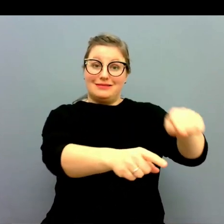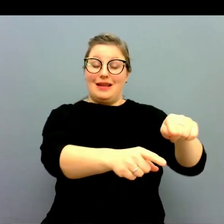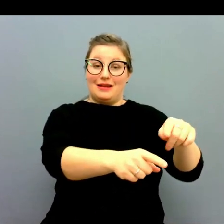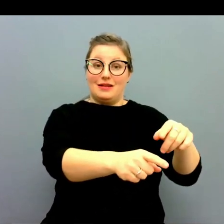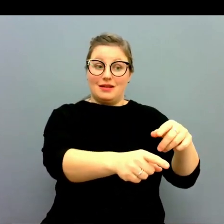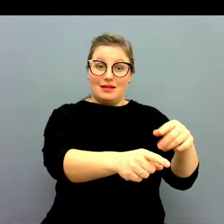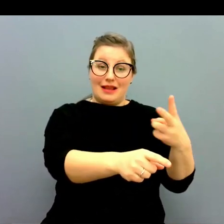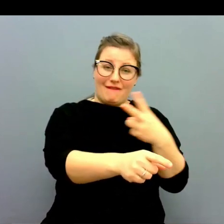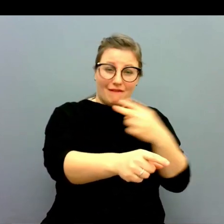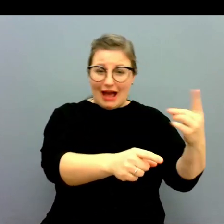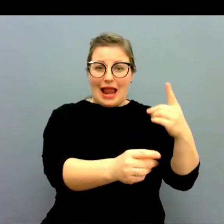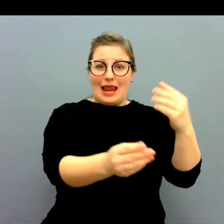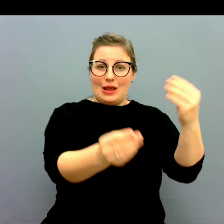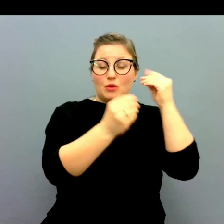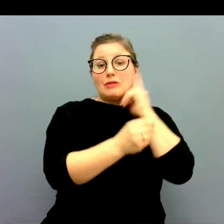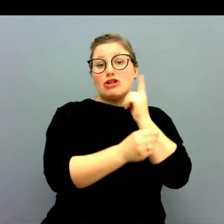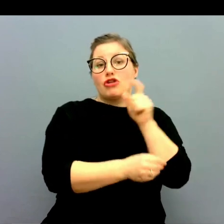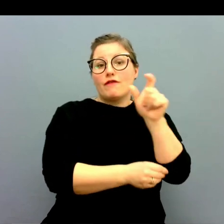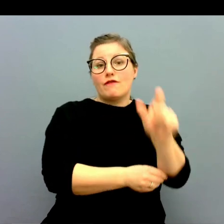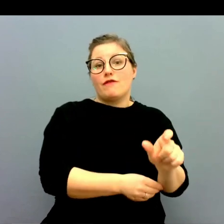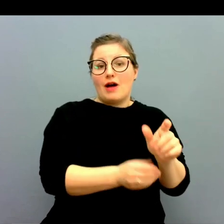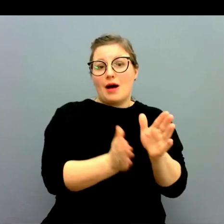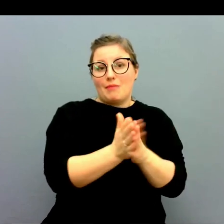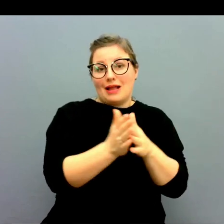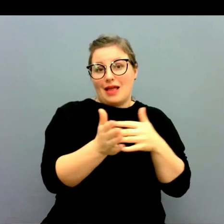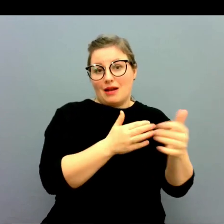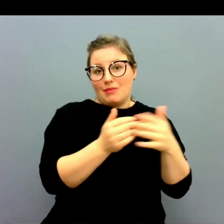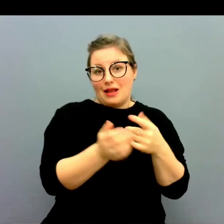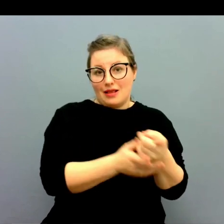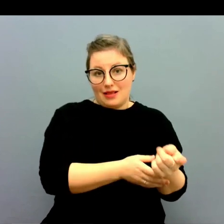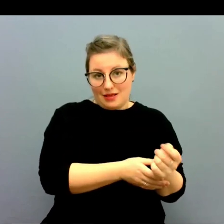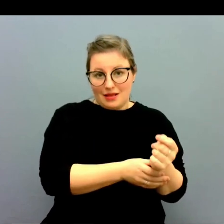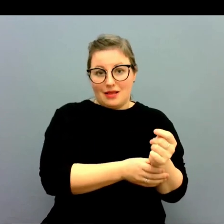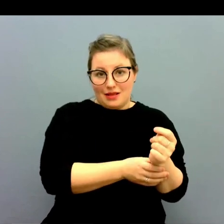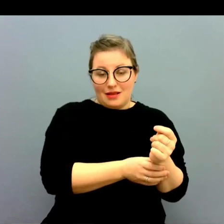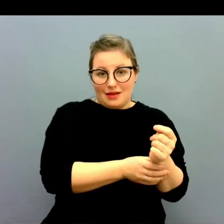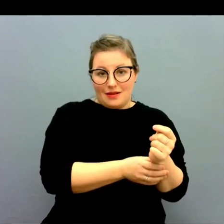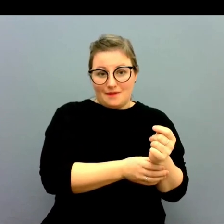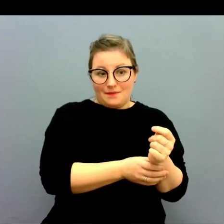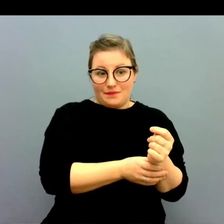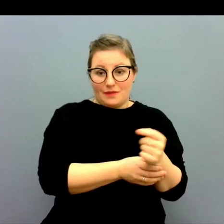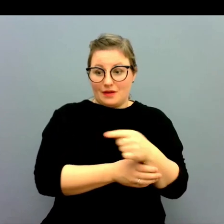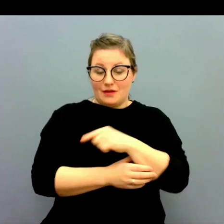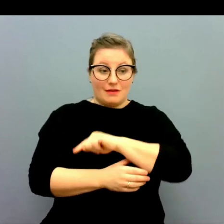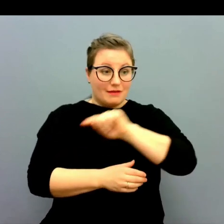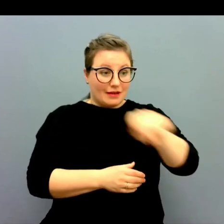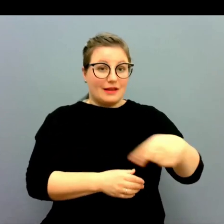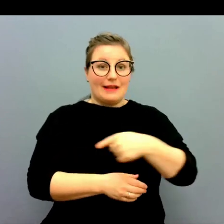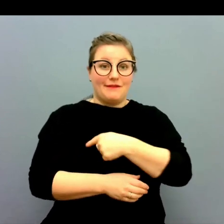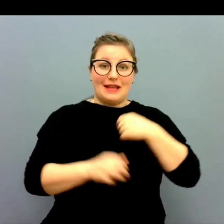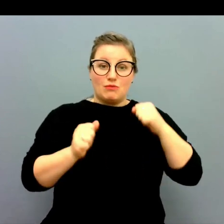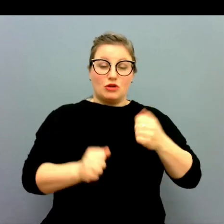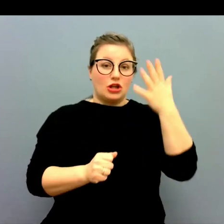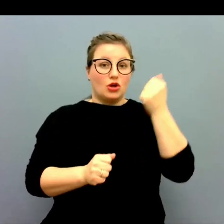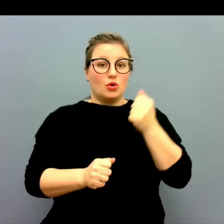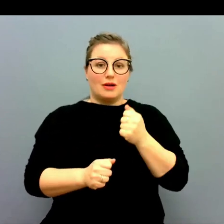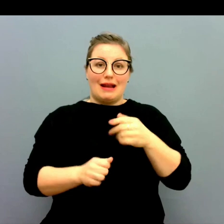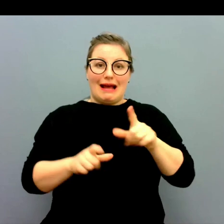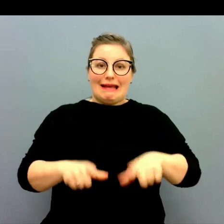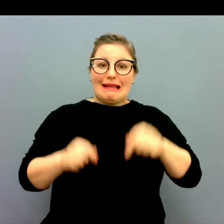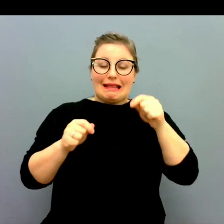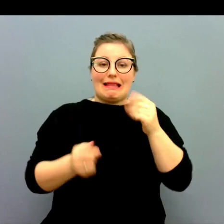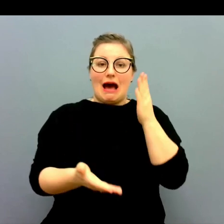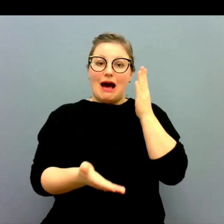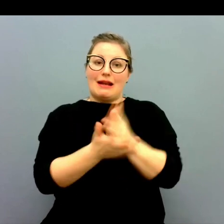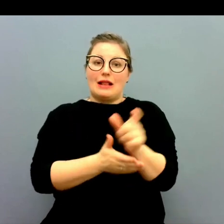som har väl utbildade döva personer. Och där också kunna formulera oss, hitta